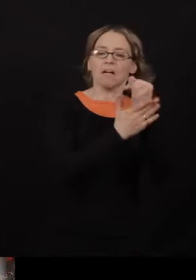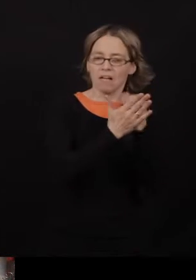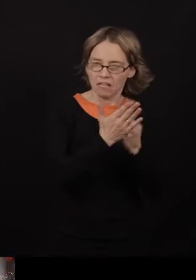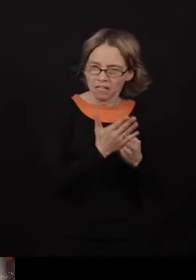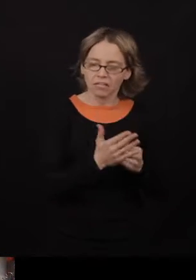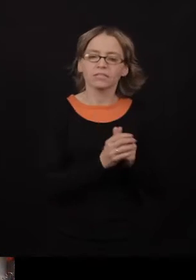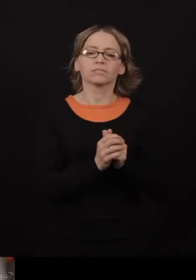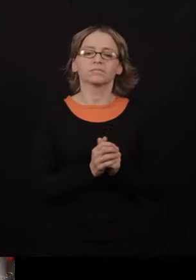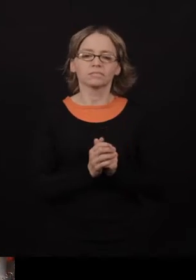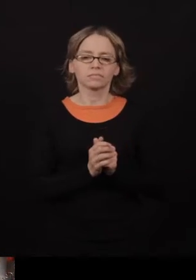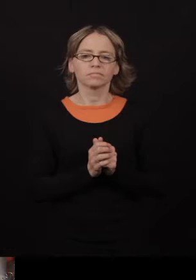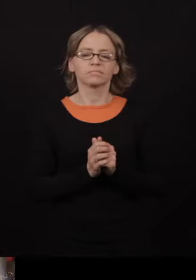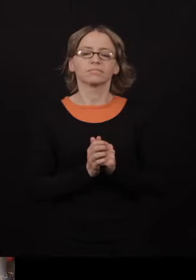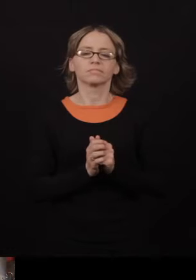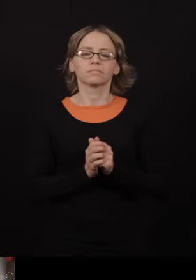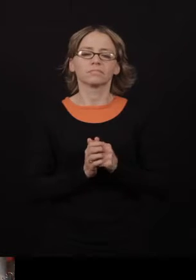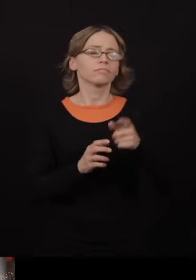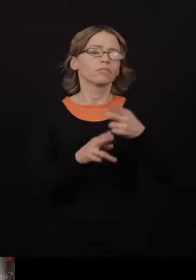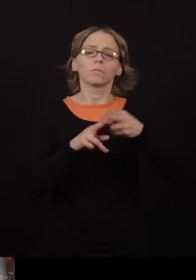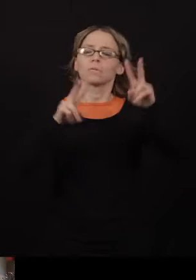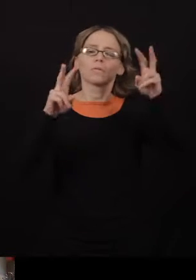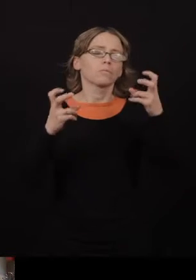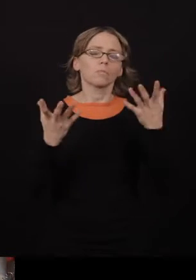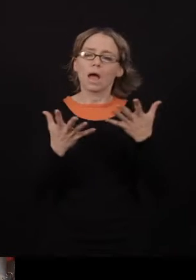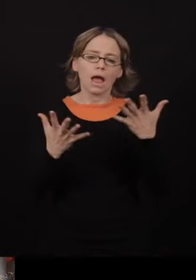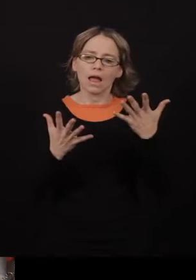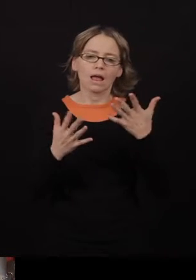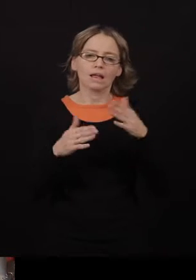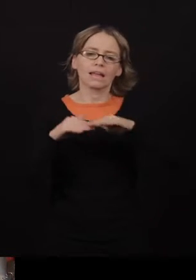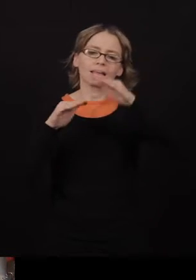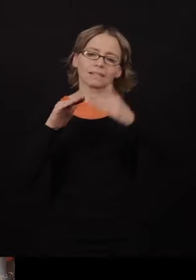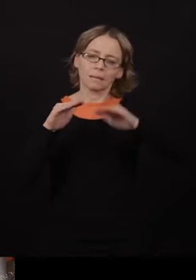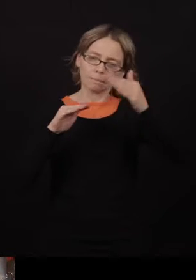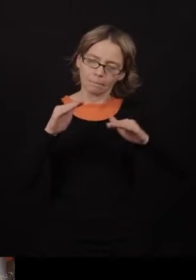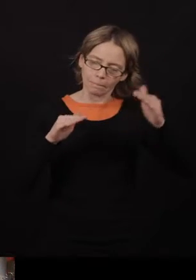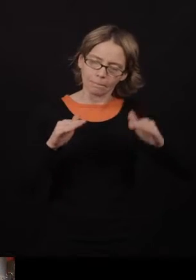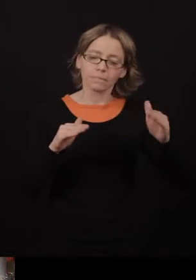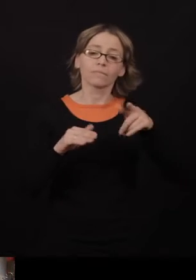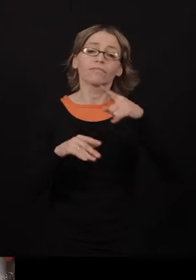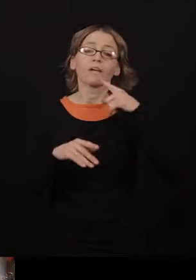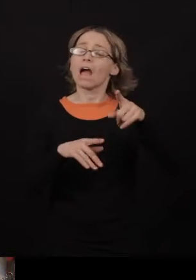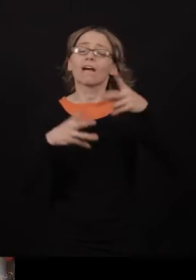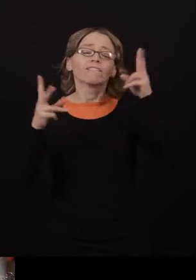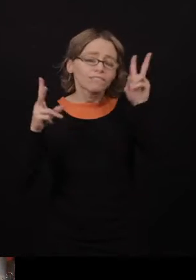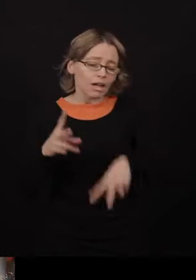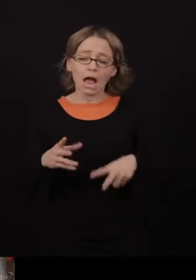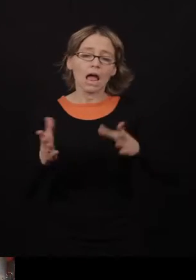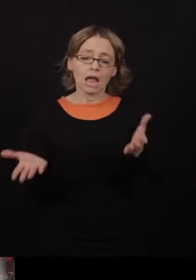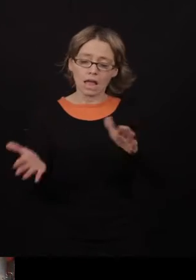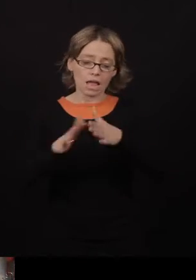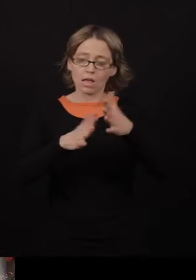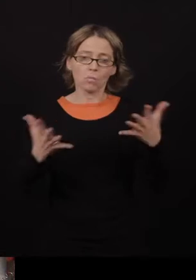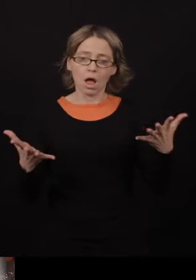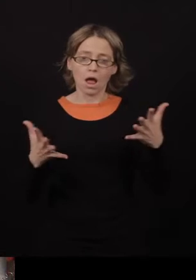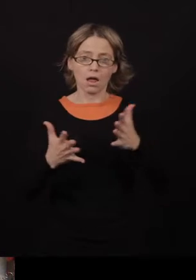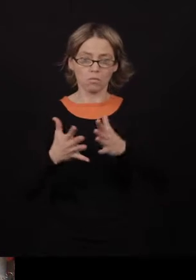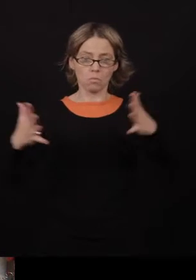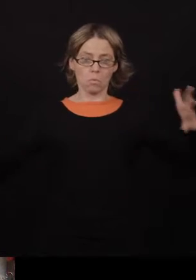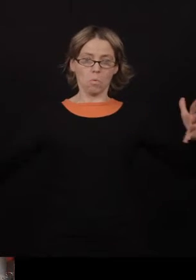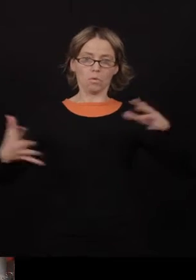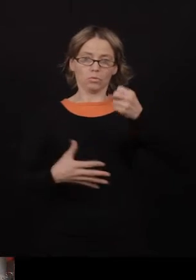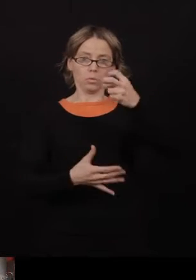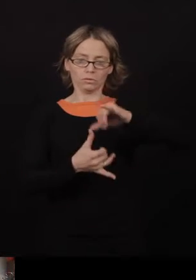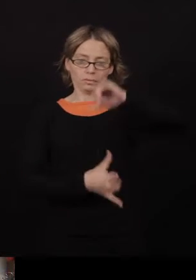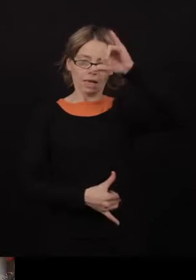mon œuvre Rhythm of Steps, qui est une œuvre constructiviste. Elle est plutôt grosse.